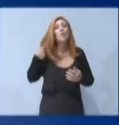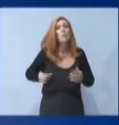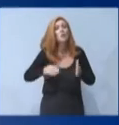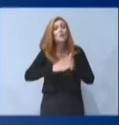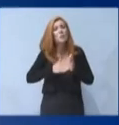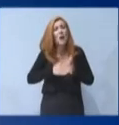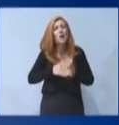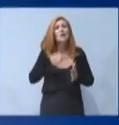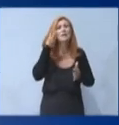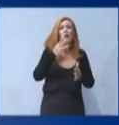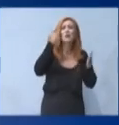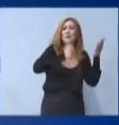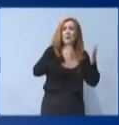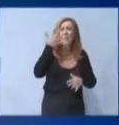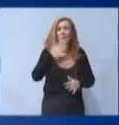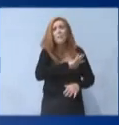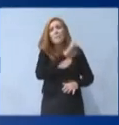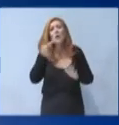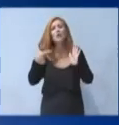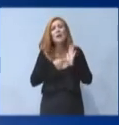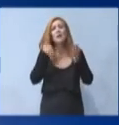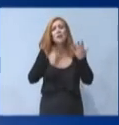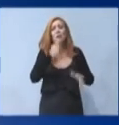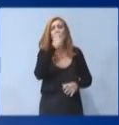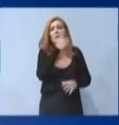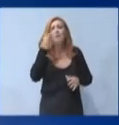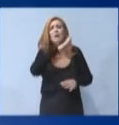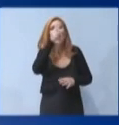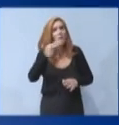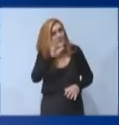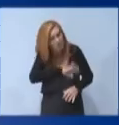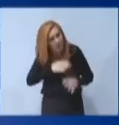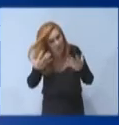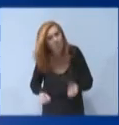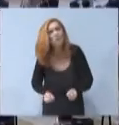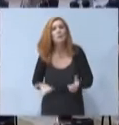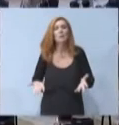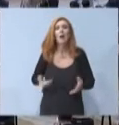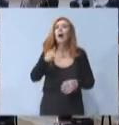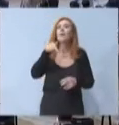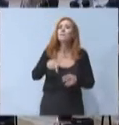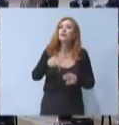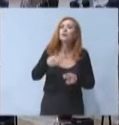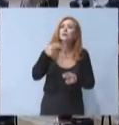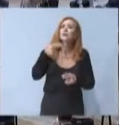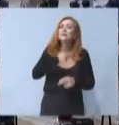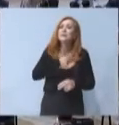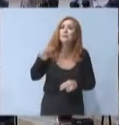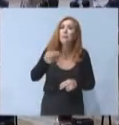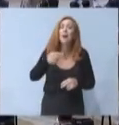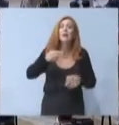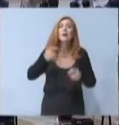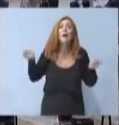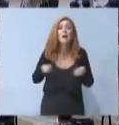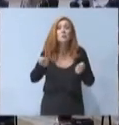έως 1.614 ευρώ. Κάτι που σημαίνει ότι το εισόδημα όλων των εργαζόμενων